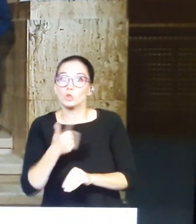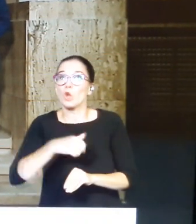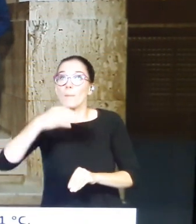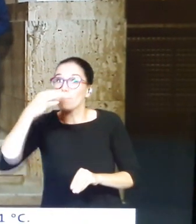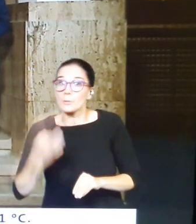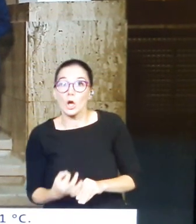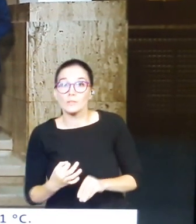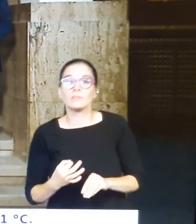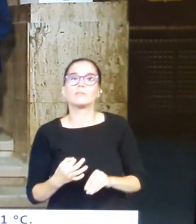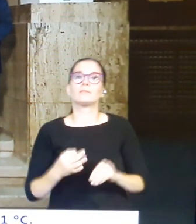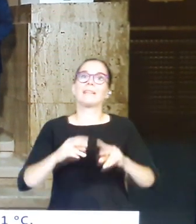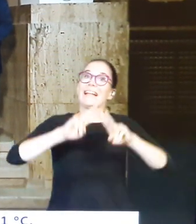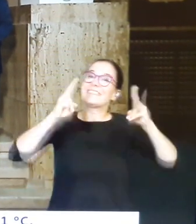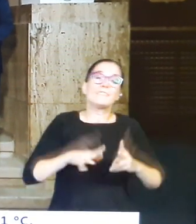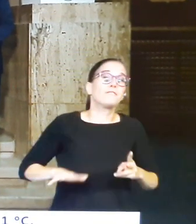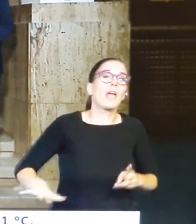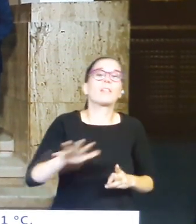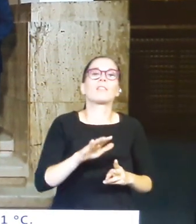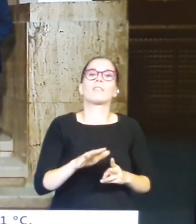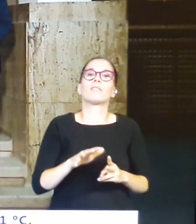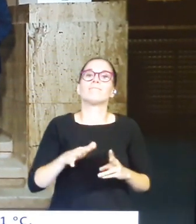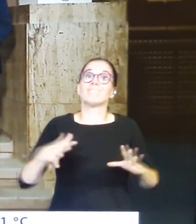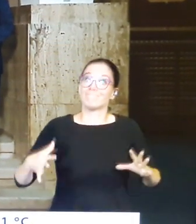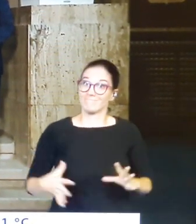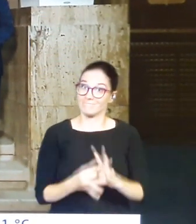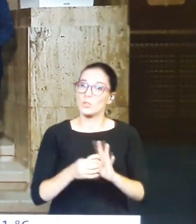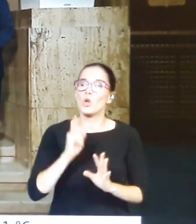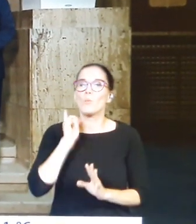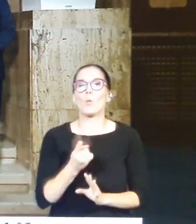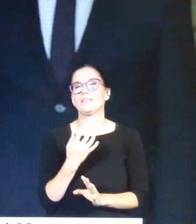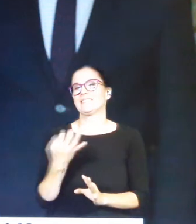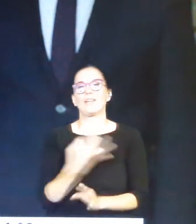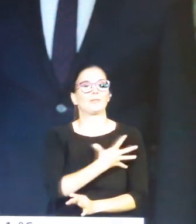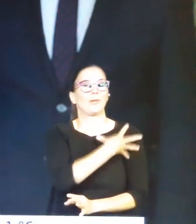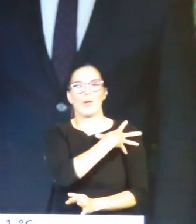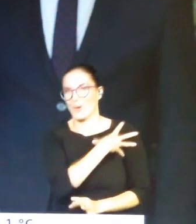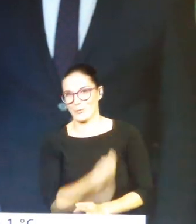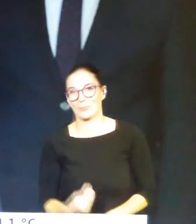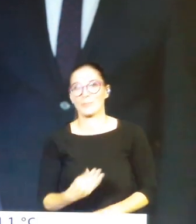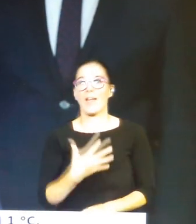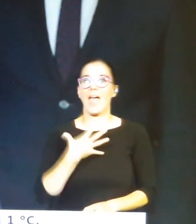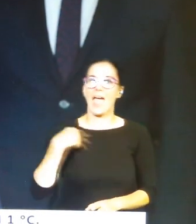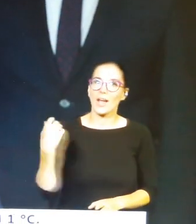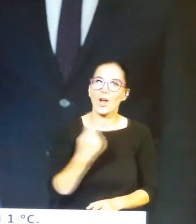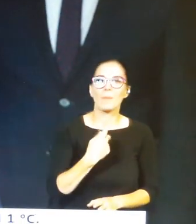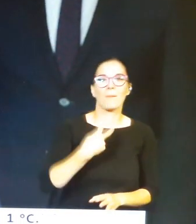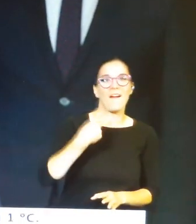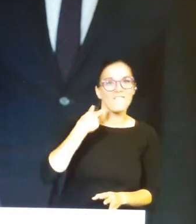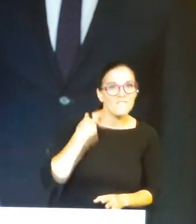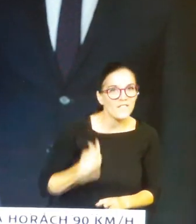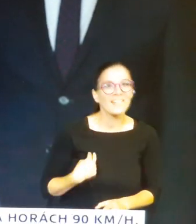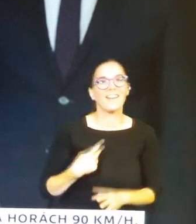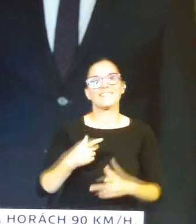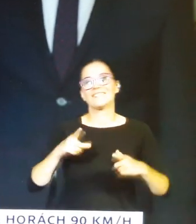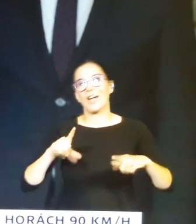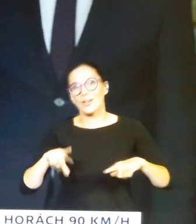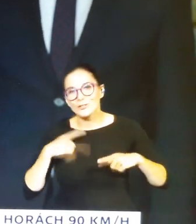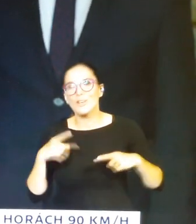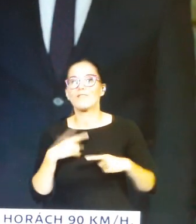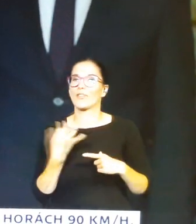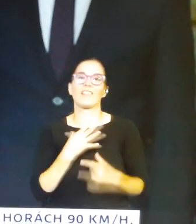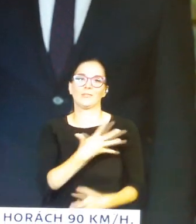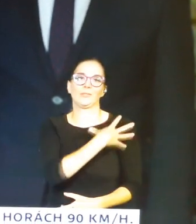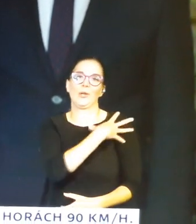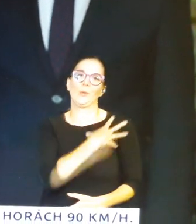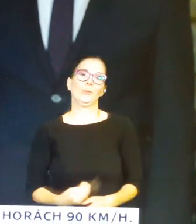Bez tráta kromickým a sociálním. Nejsem pohláván k tomu. Já nemohu na sebe přijmout tý